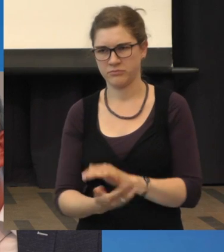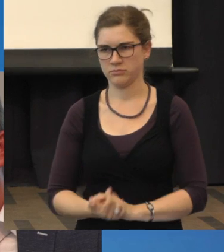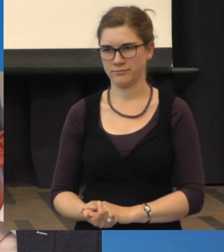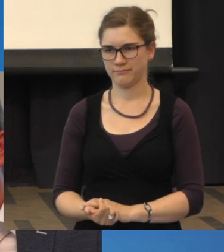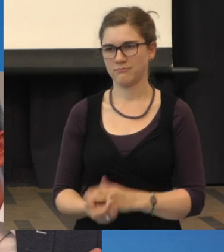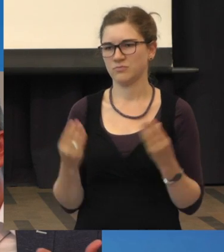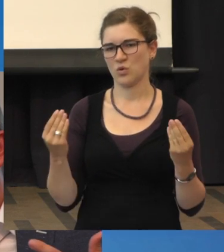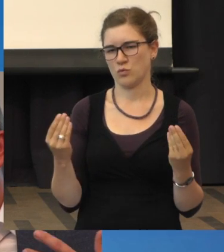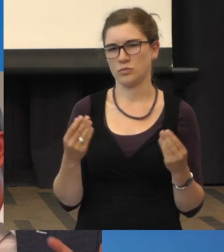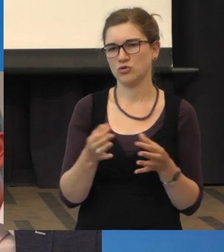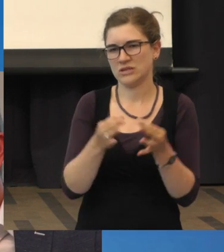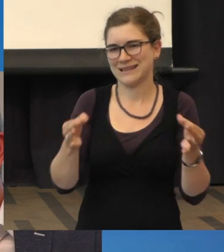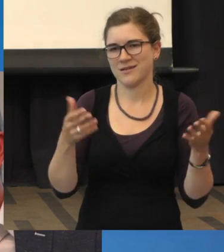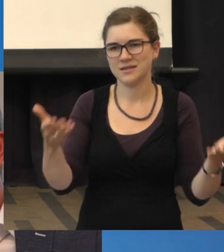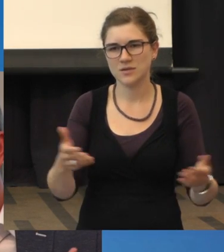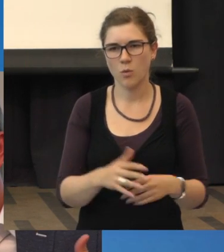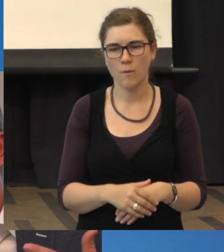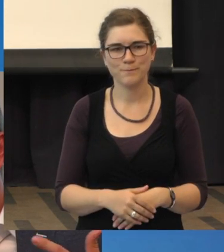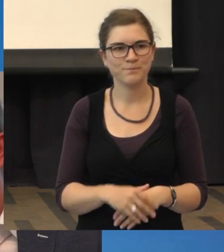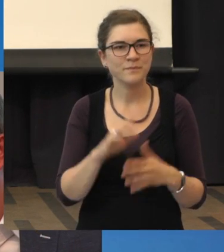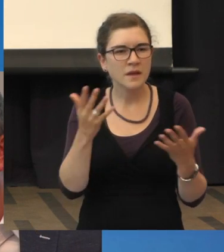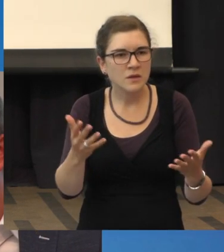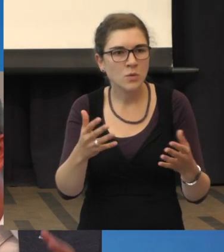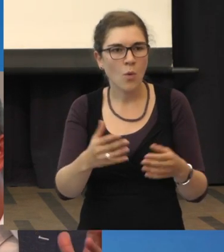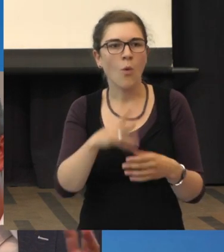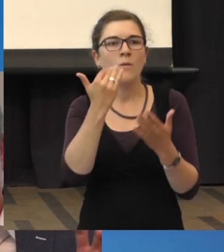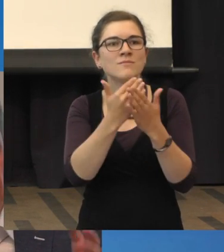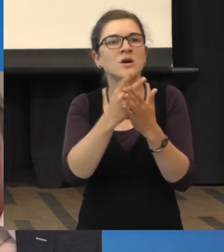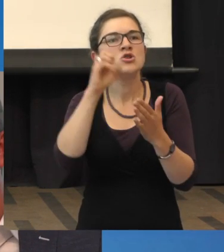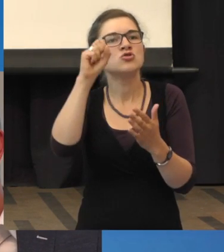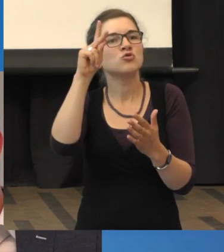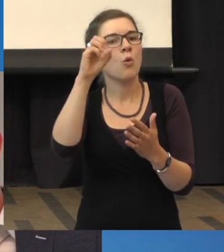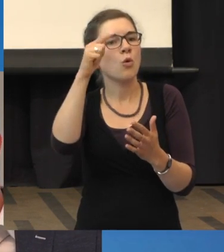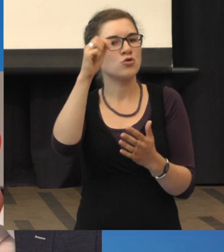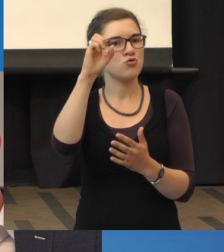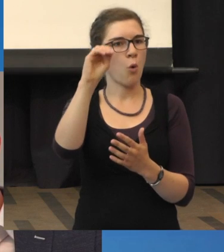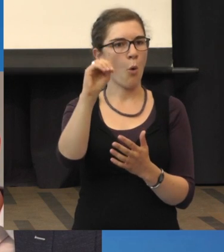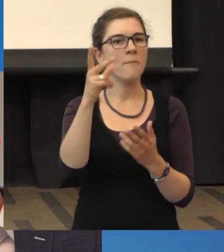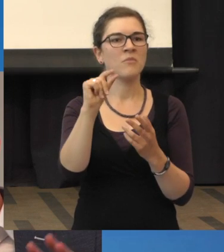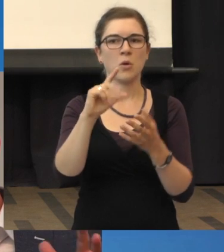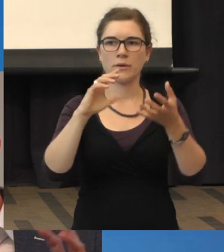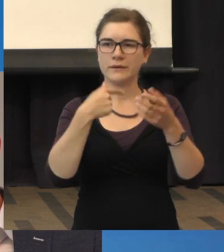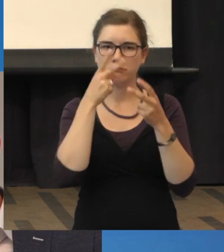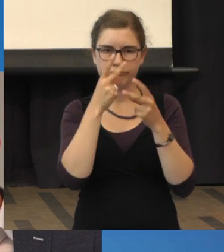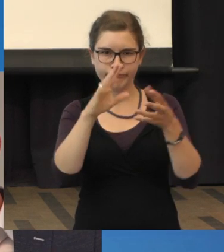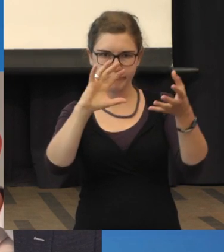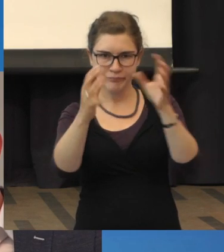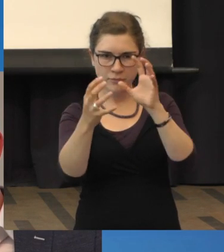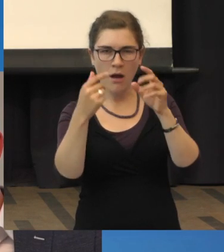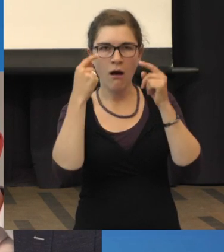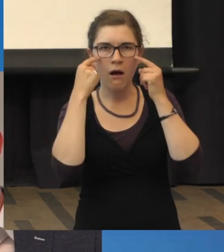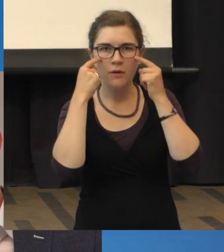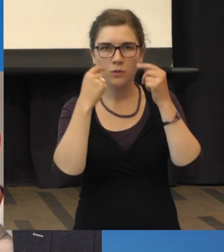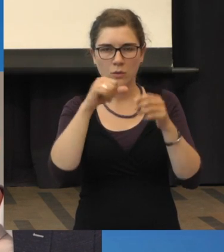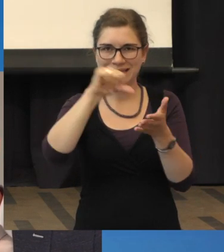Mit dem Verzerrt sehen oder mit dem Skotom, wie wir das nennen, also diesen Ausfall, den Herr Effert auch geschrieben hat, dass man im zentralen Bereich dann eben